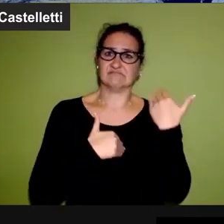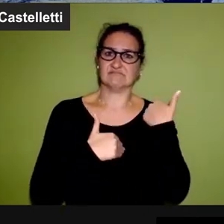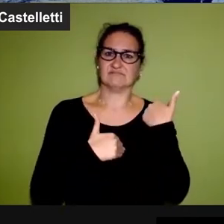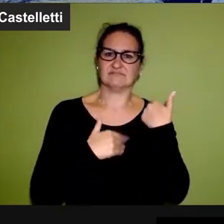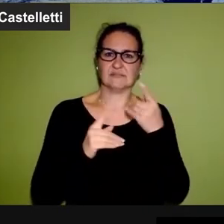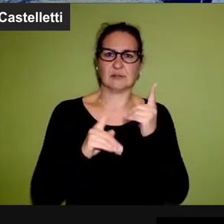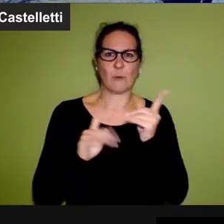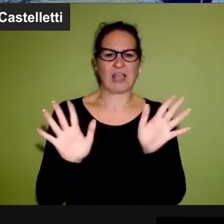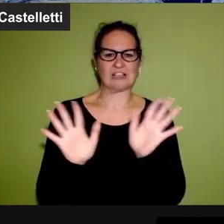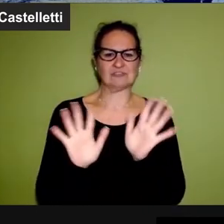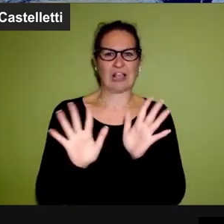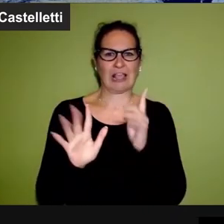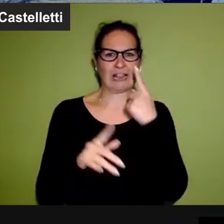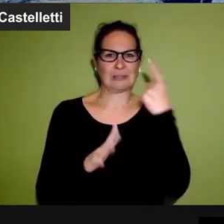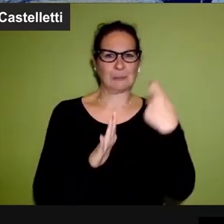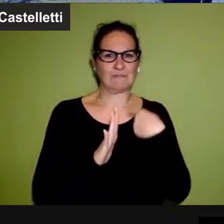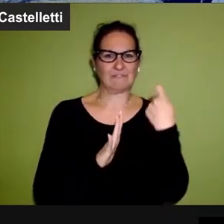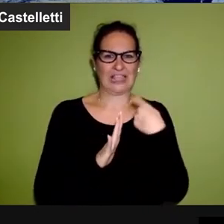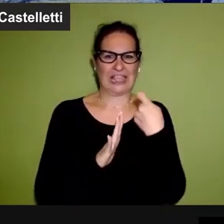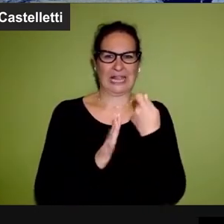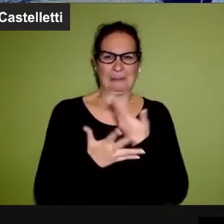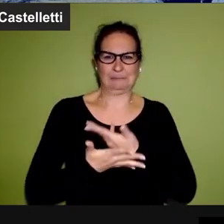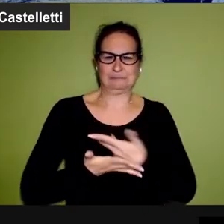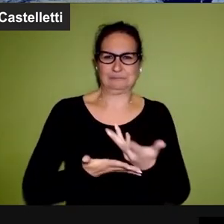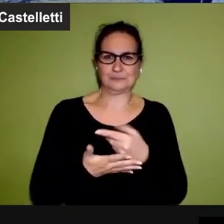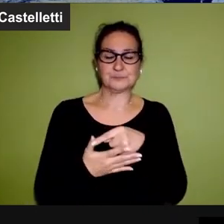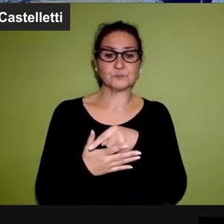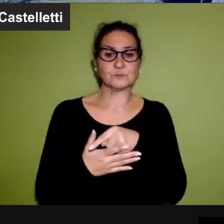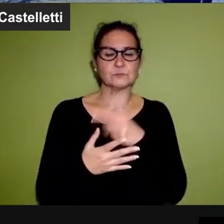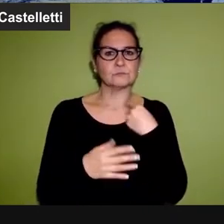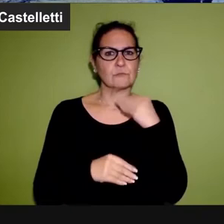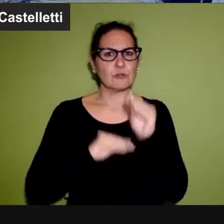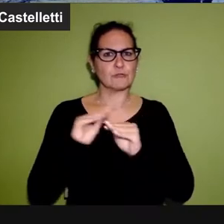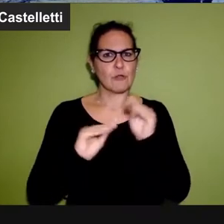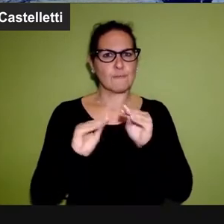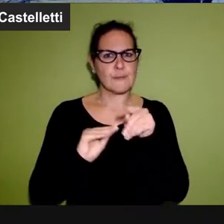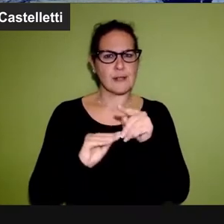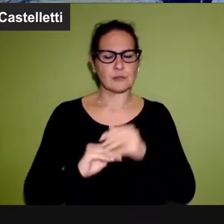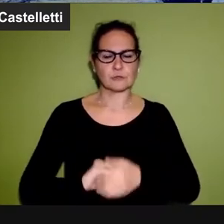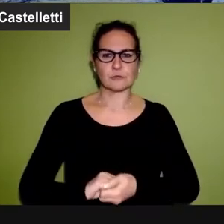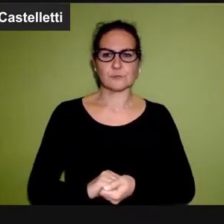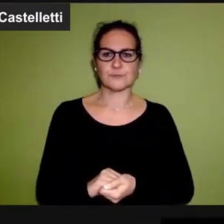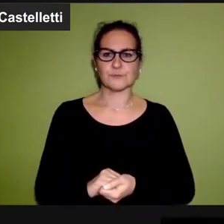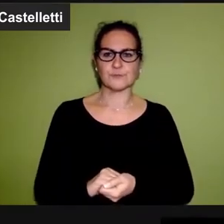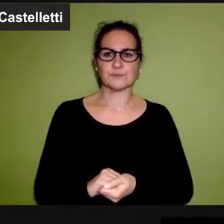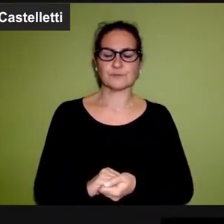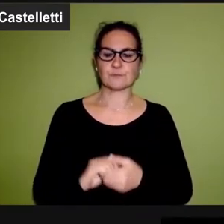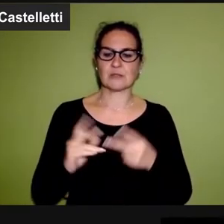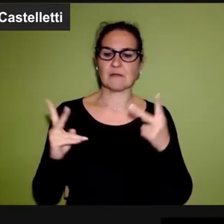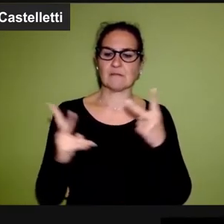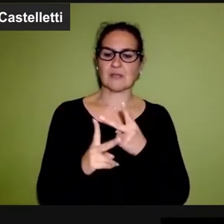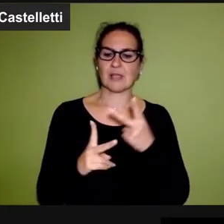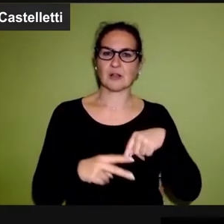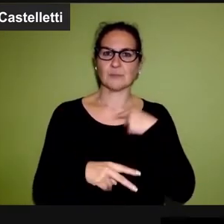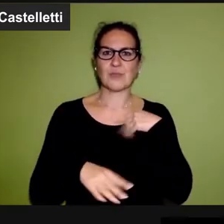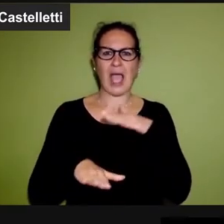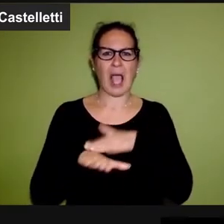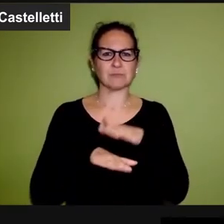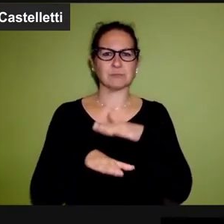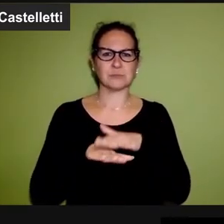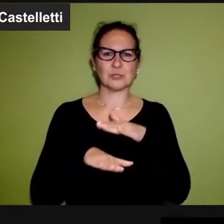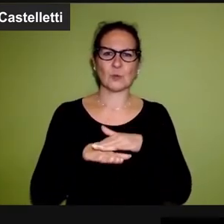nelle pluralità di scene di film catastrofici. Le domando, secondo lei l